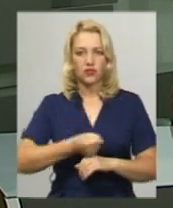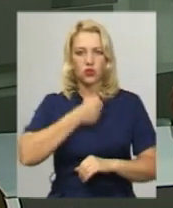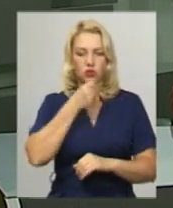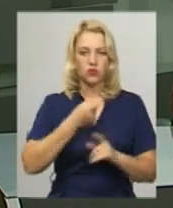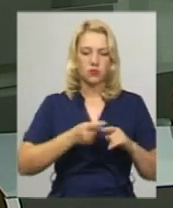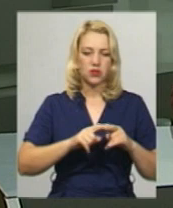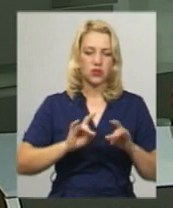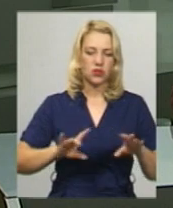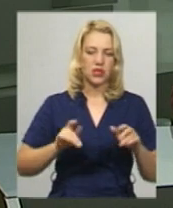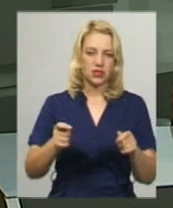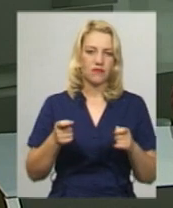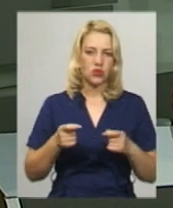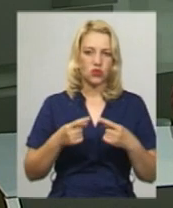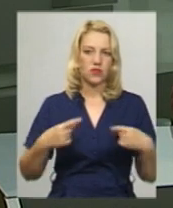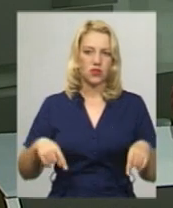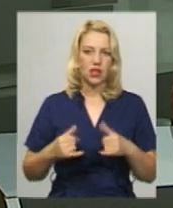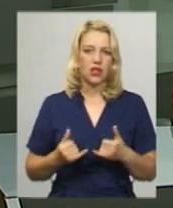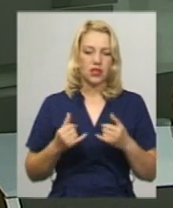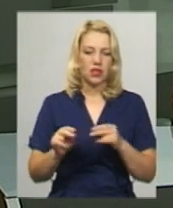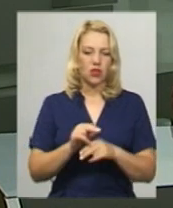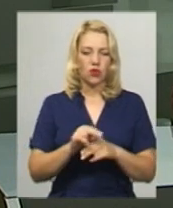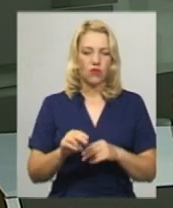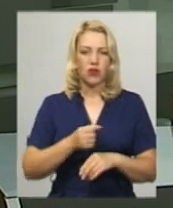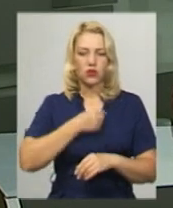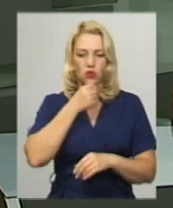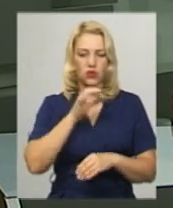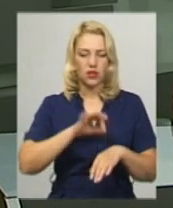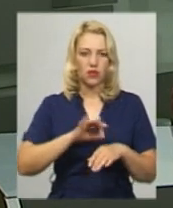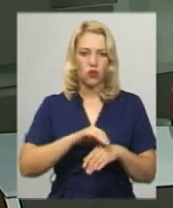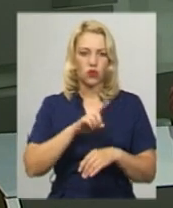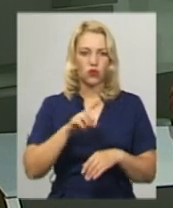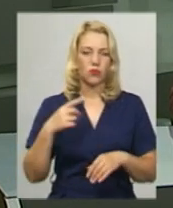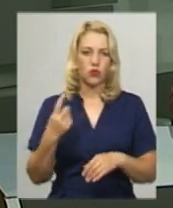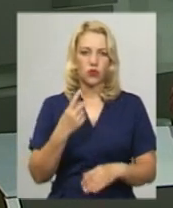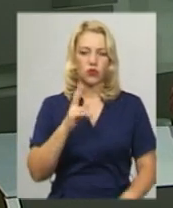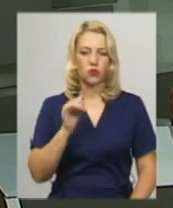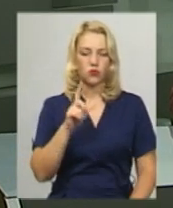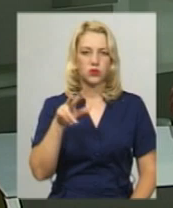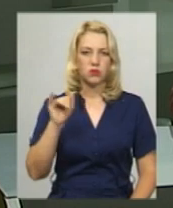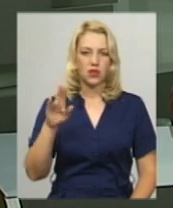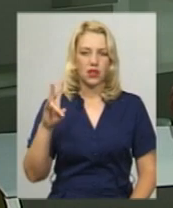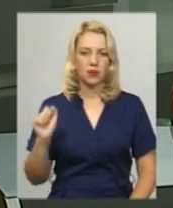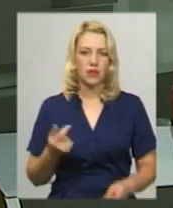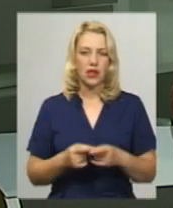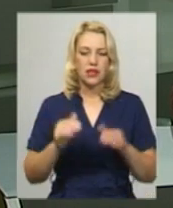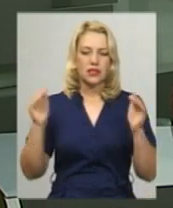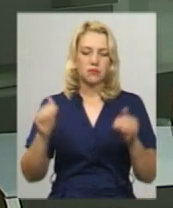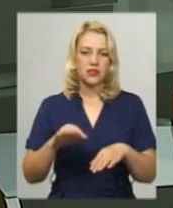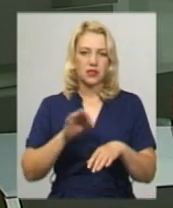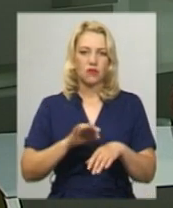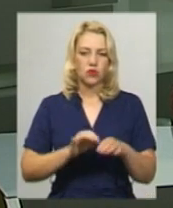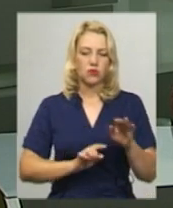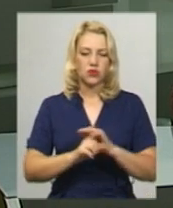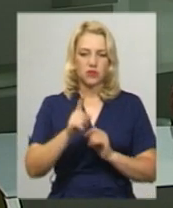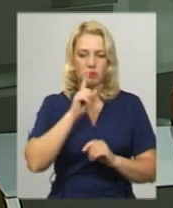завідувачка відділення для лікування дорослих хворих номер один медзакоду Валентина Кузьміна. За її словами, спад захворюваності почався місяць